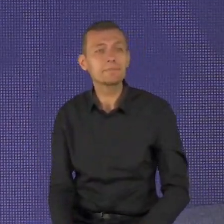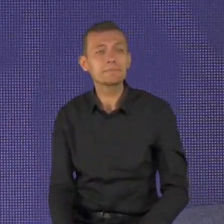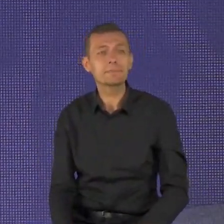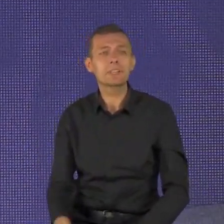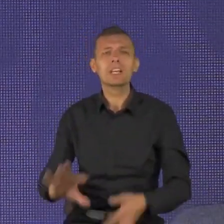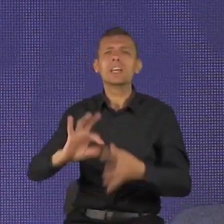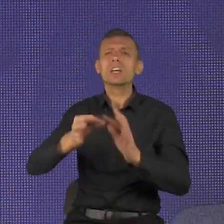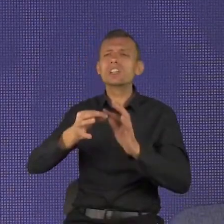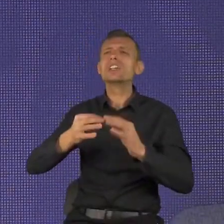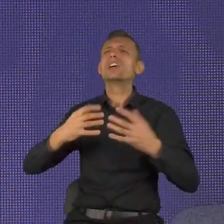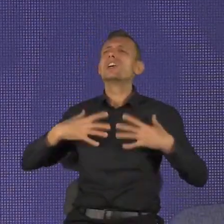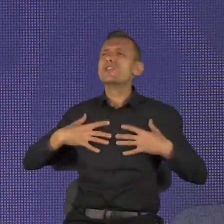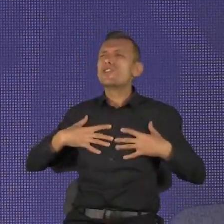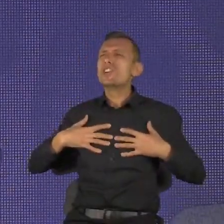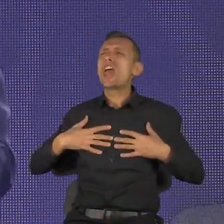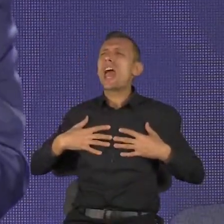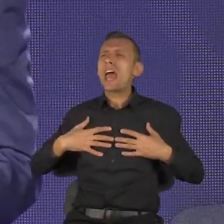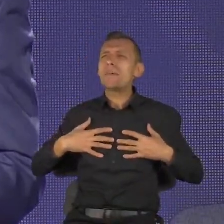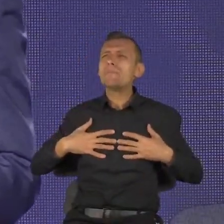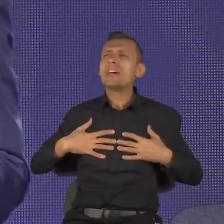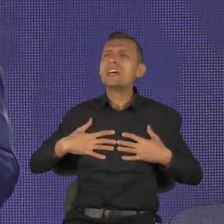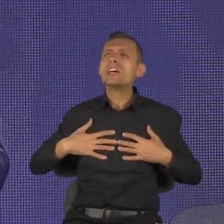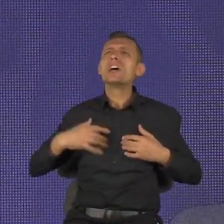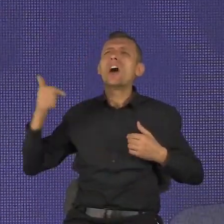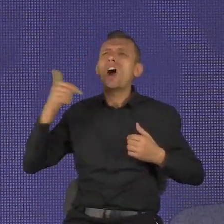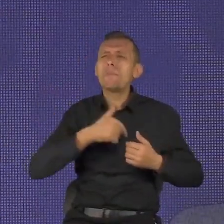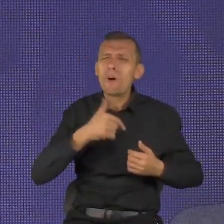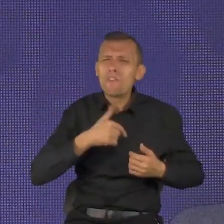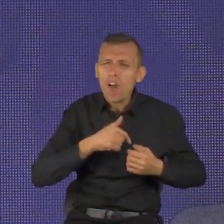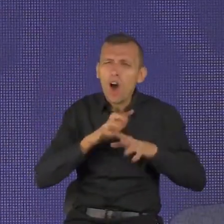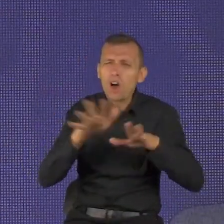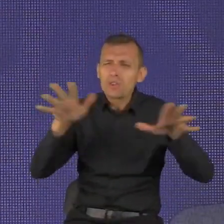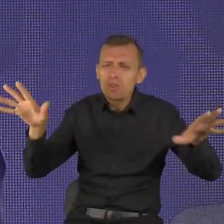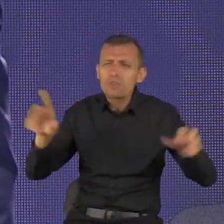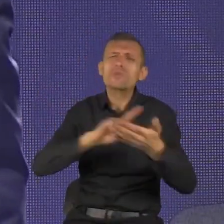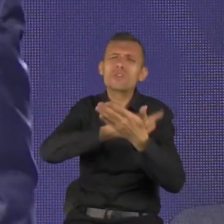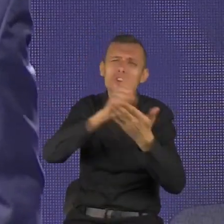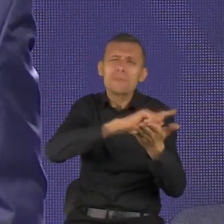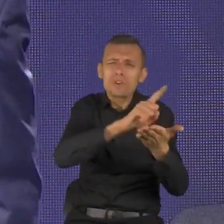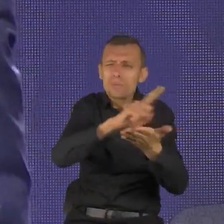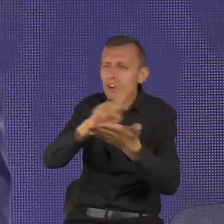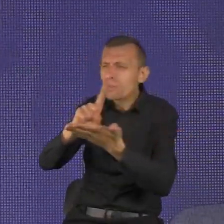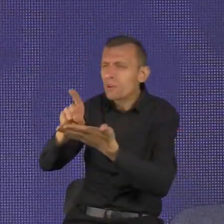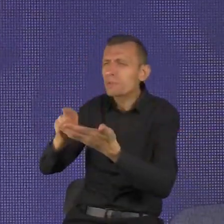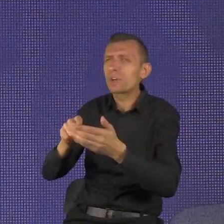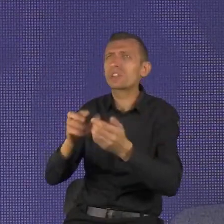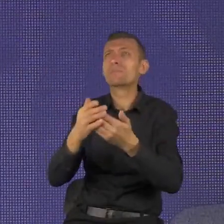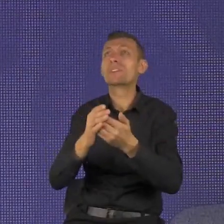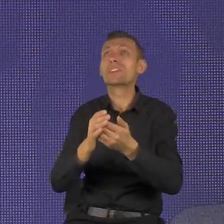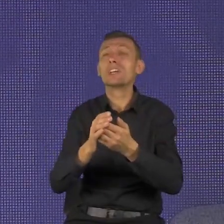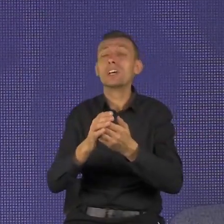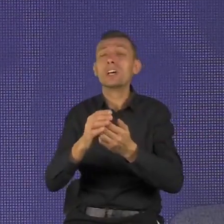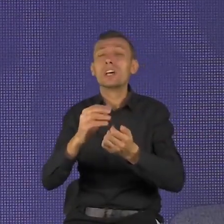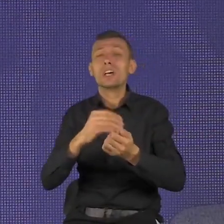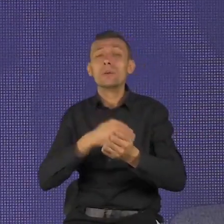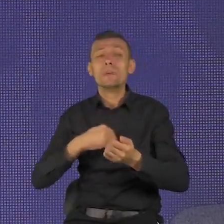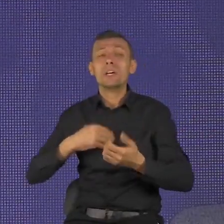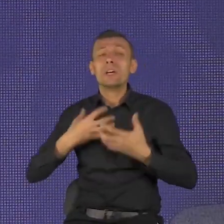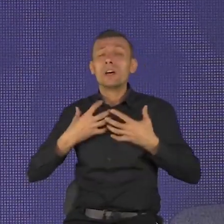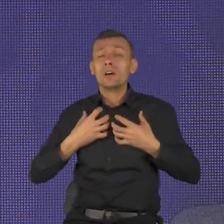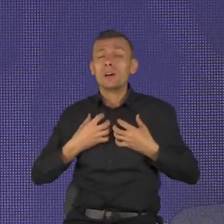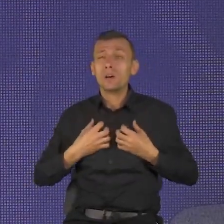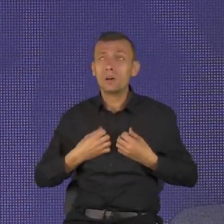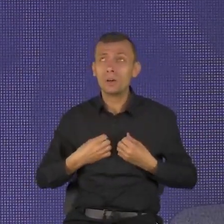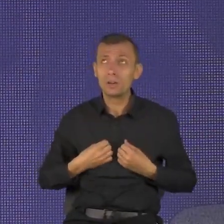wszystkiego dosyć, a nawet mamy już wszystkiego dosyć. Zwrócimy się więc do Biblii, w której Bóg tysiące lat temu powiedział,